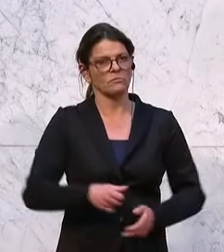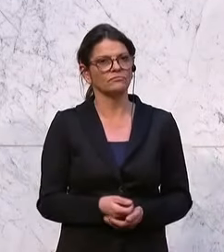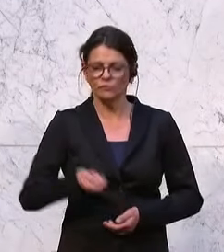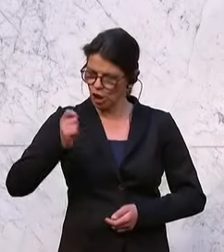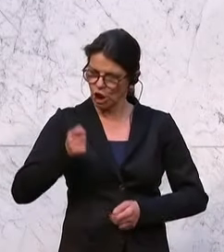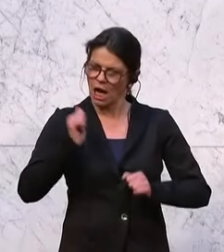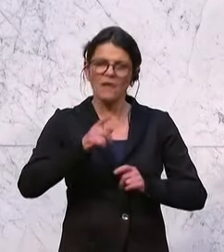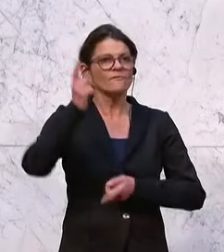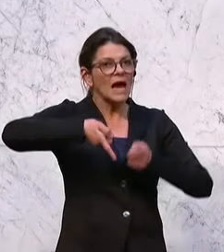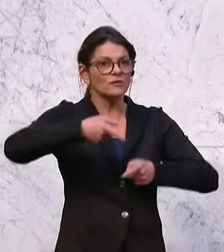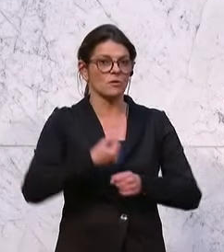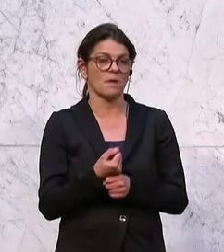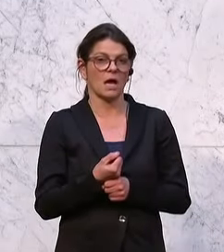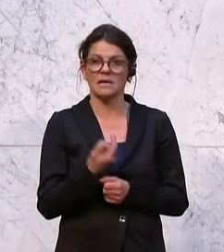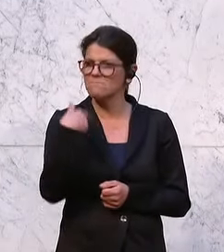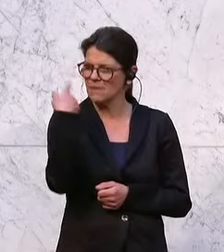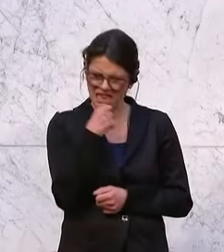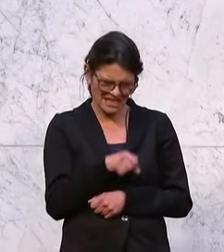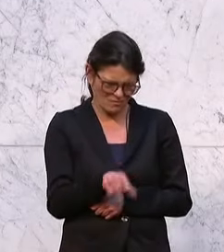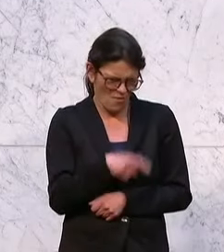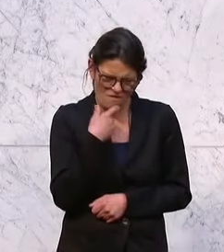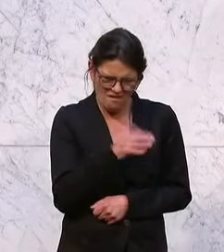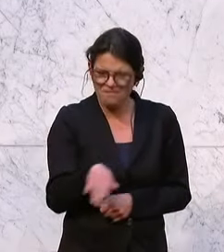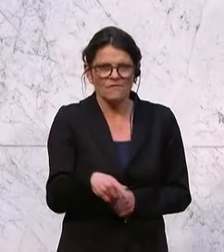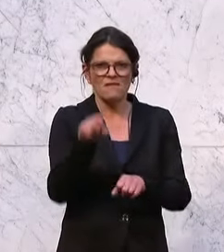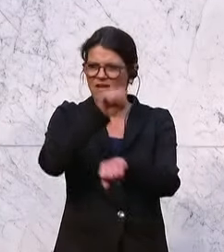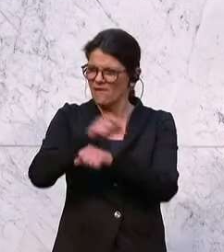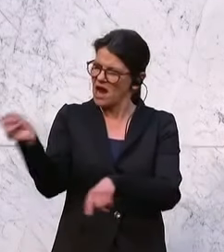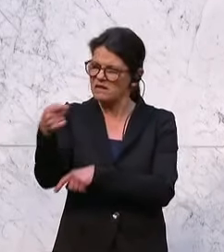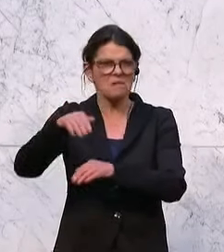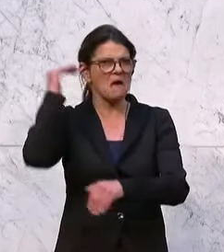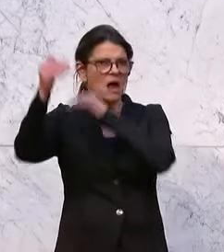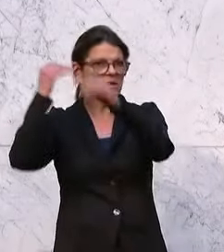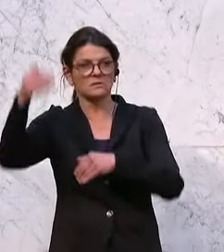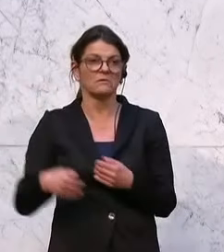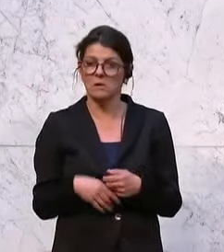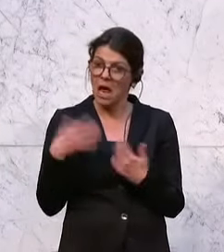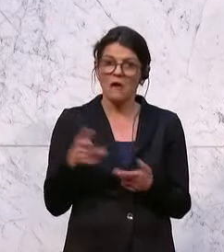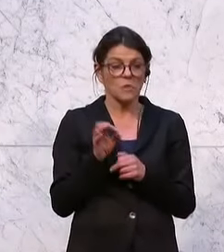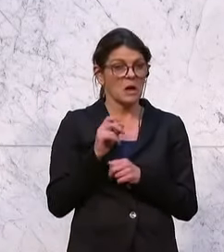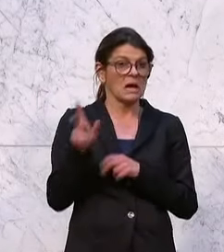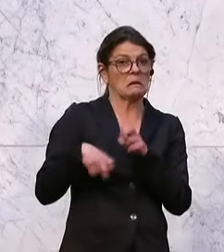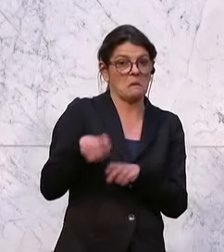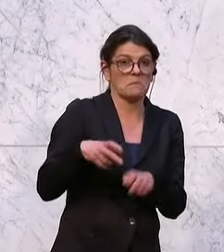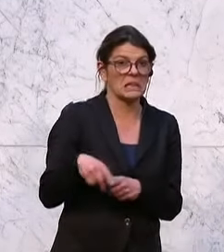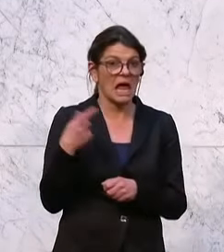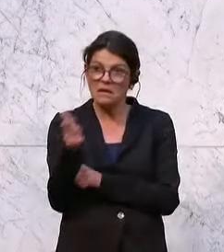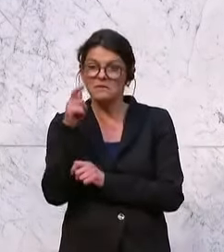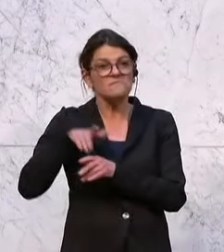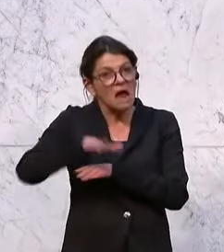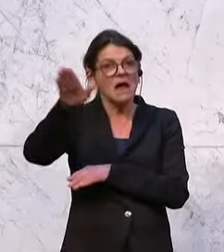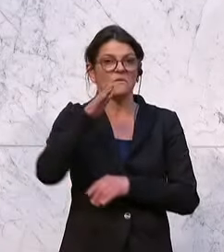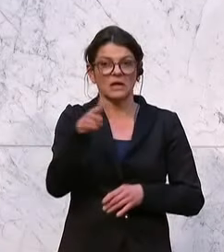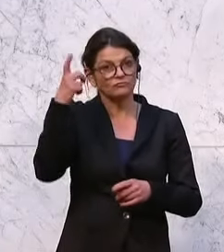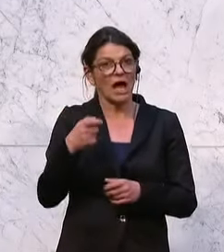Weisungen geben. Uns geht es nicht darum, bitte Zwölfjährige einzuspielen in ein Gefängnis mit Erwachsenen, wo sie vielleicht ihre kriminelle Karriere starten.